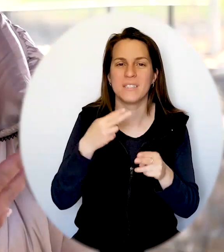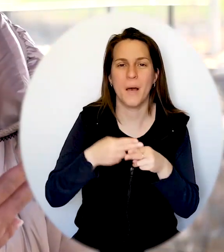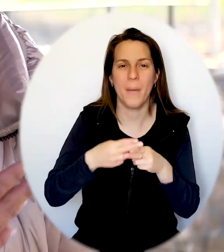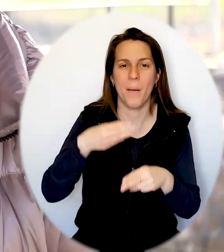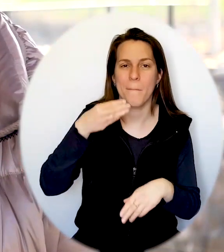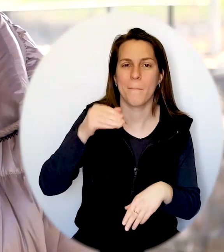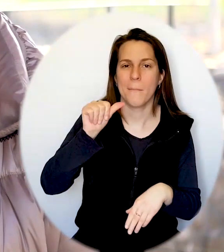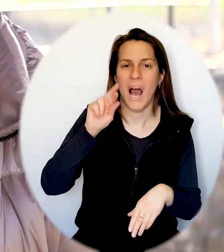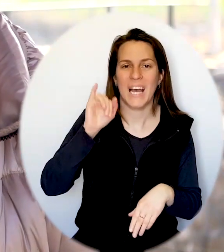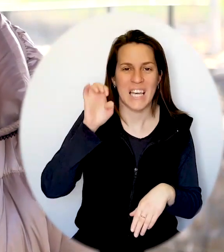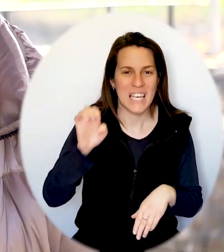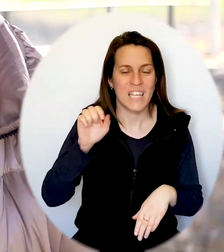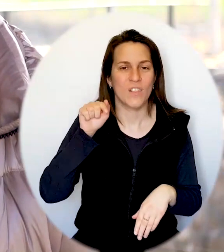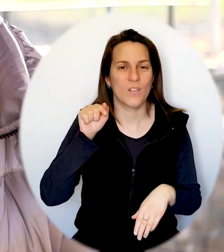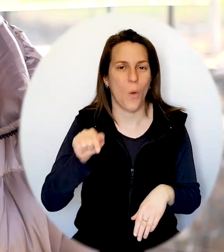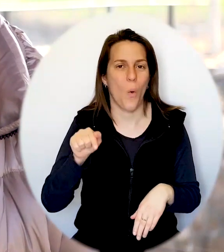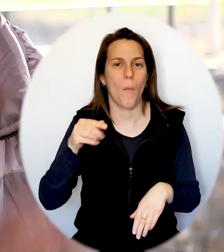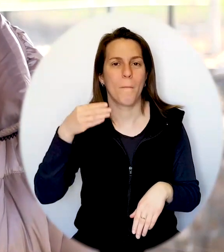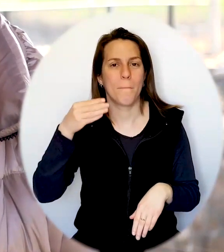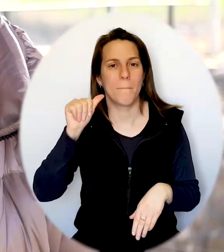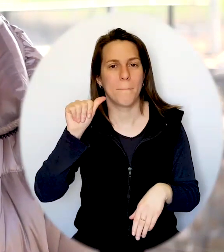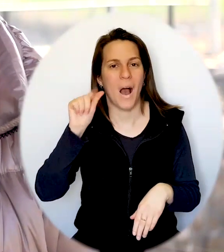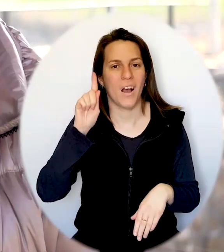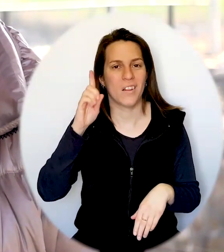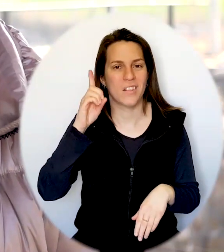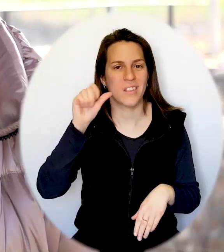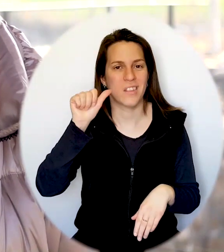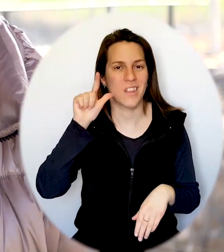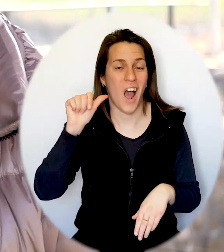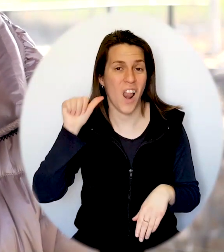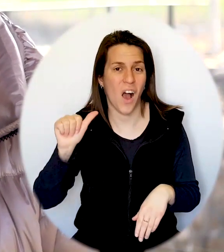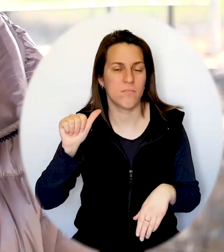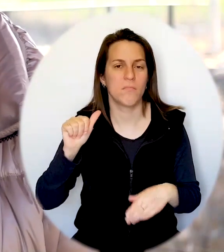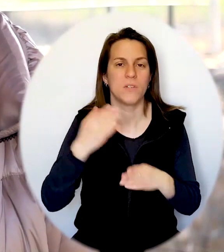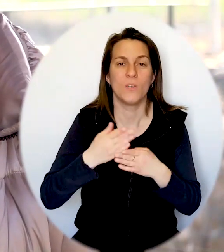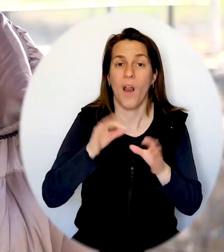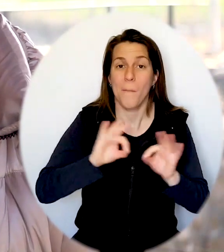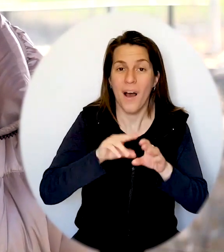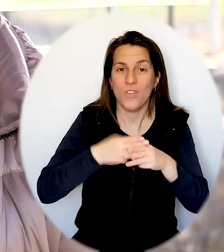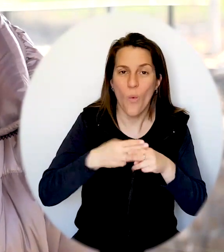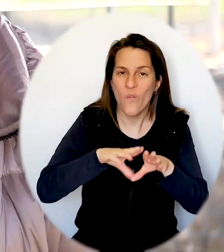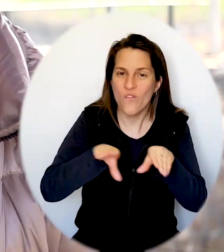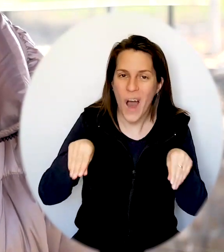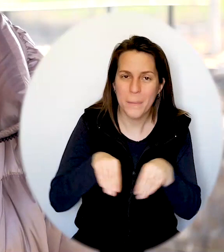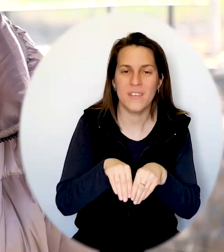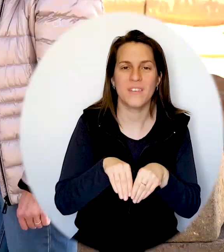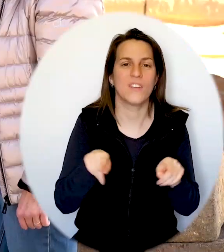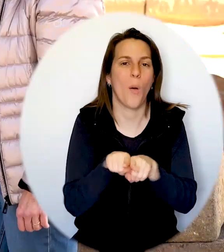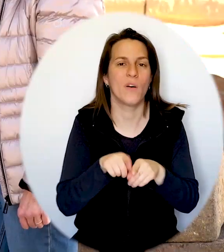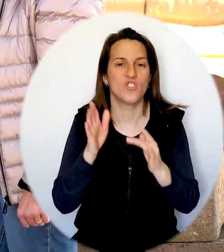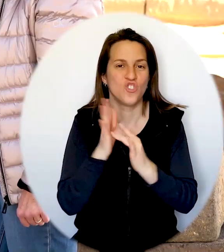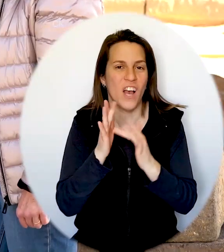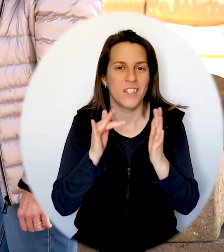'hui, on parle de Jacqueline Rotem. À l'époque, on dit Marie de Magdala, Jésus de